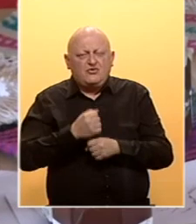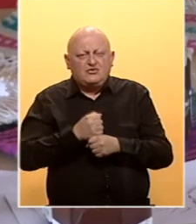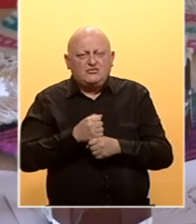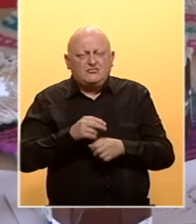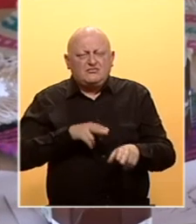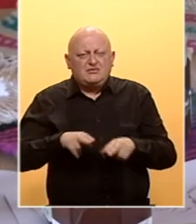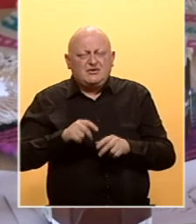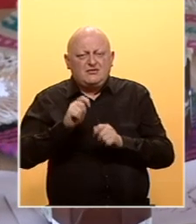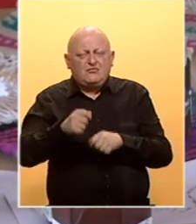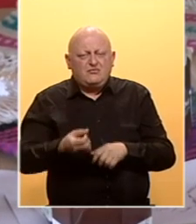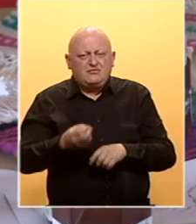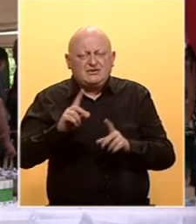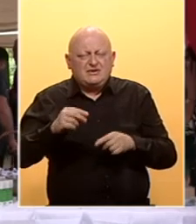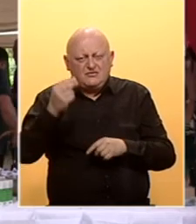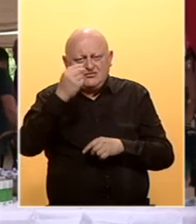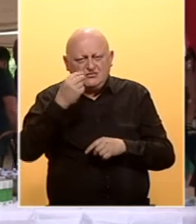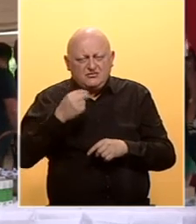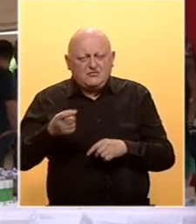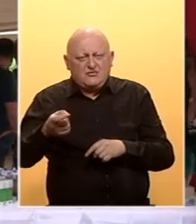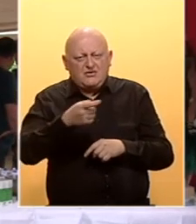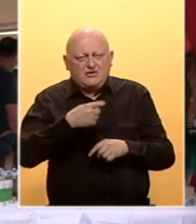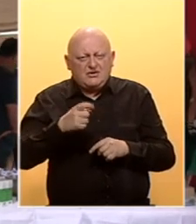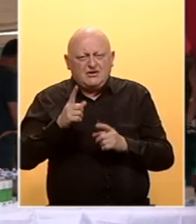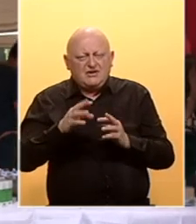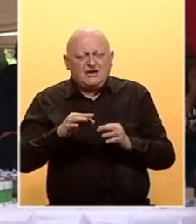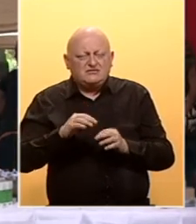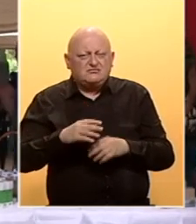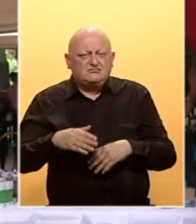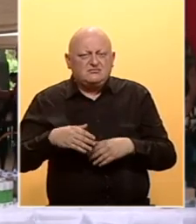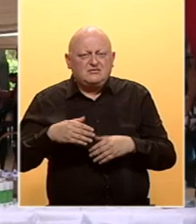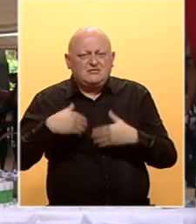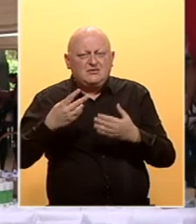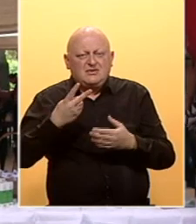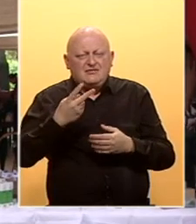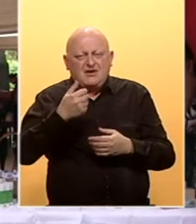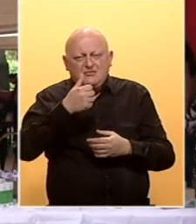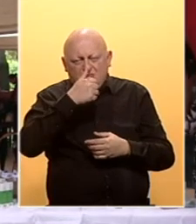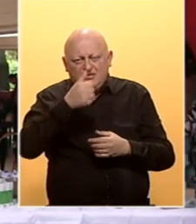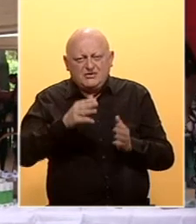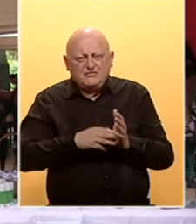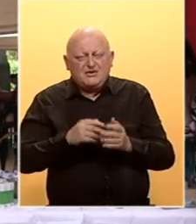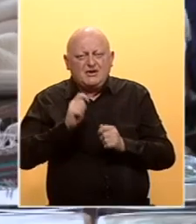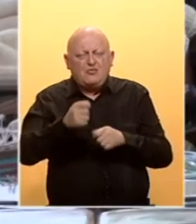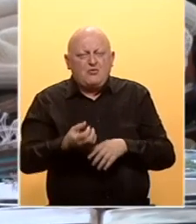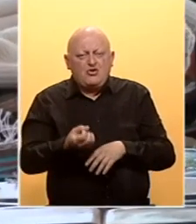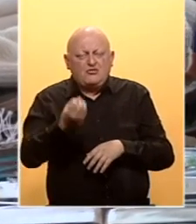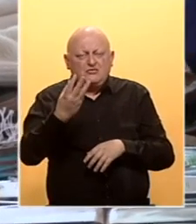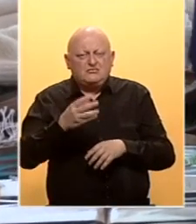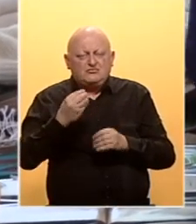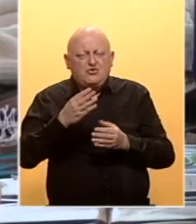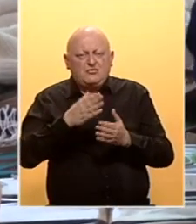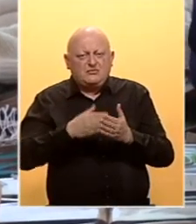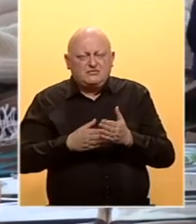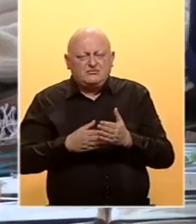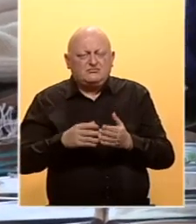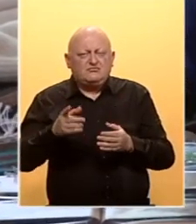Ministarstvom poljoprivreda i Republike Srpske i organizacijom IFAD plasirala 2,5 milijona maraka u poljoprivredu. Dobrim dijelom